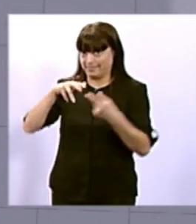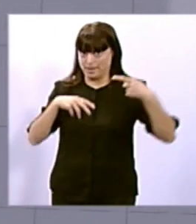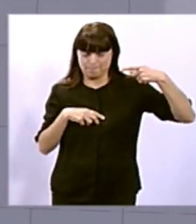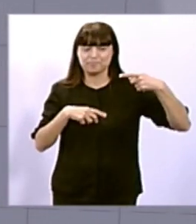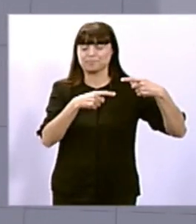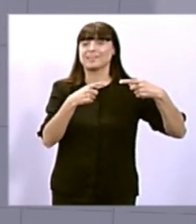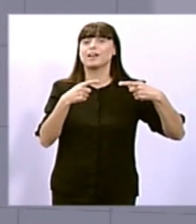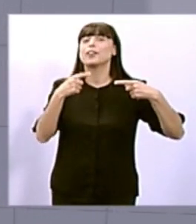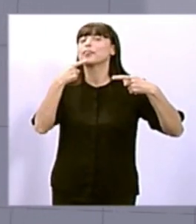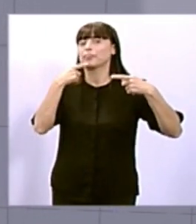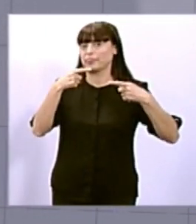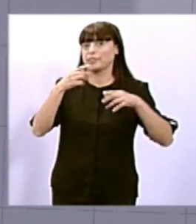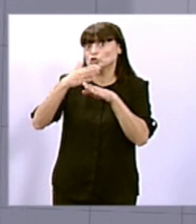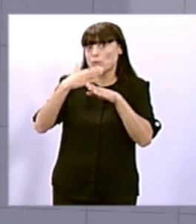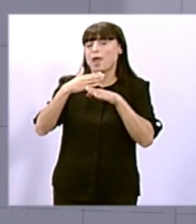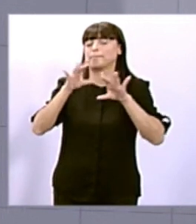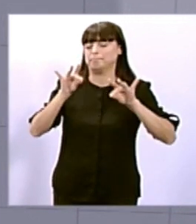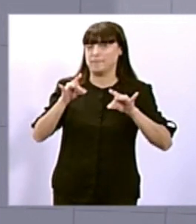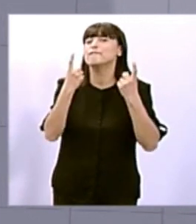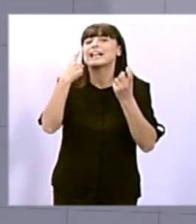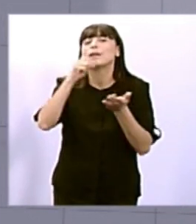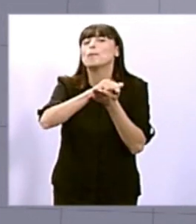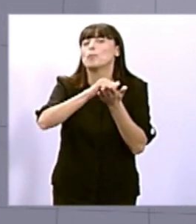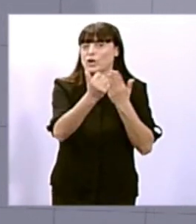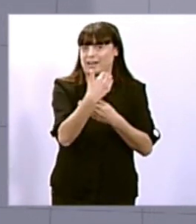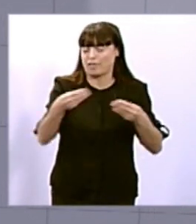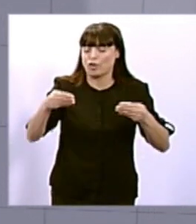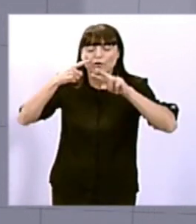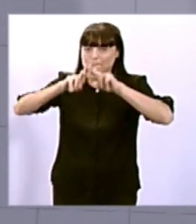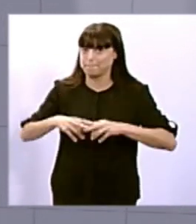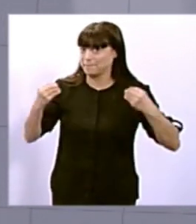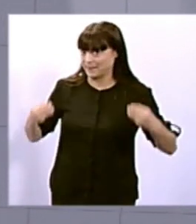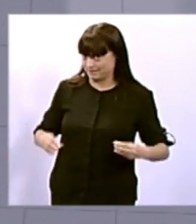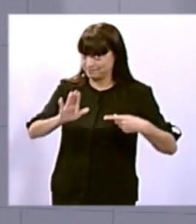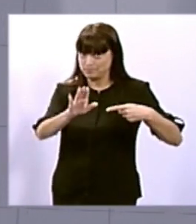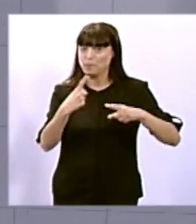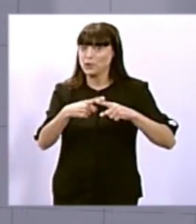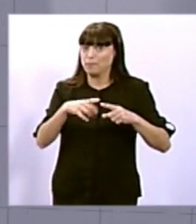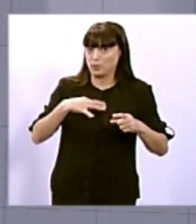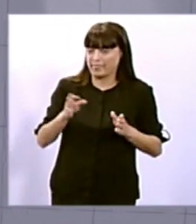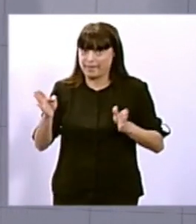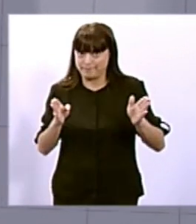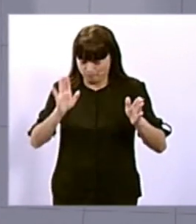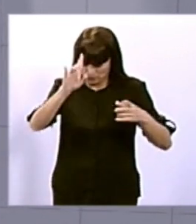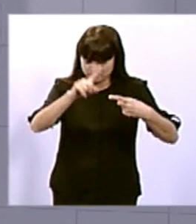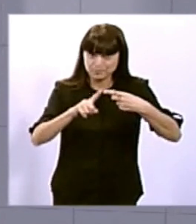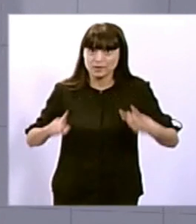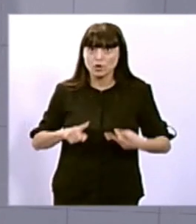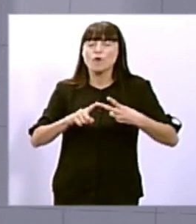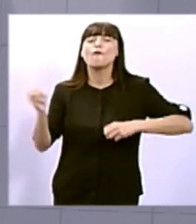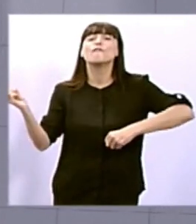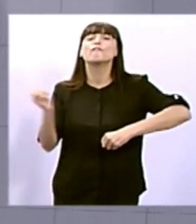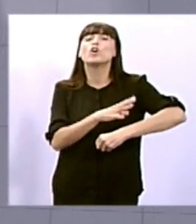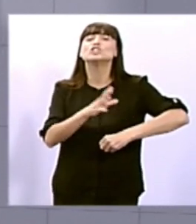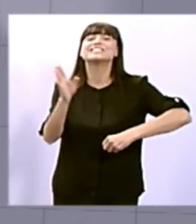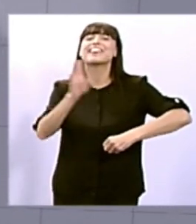romanents, que volem veure la literalitat del redactat de la normativa, és el tema del fons d'aportació